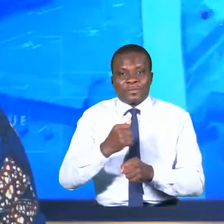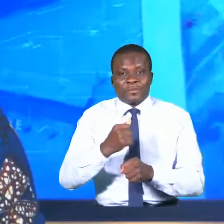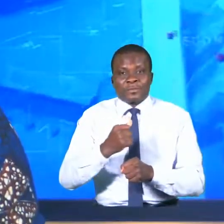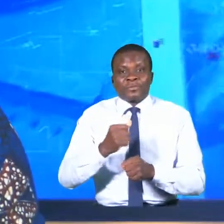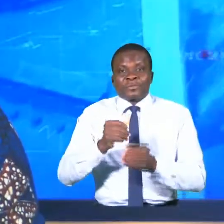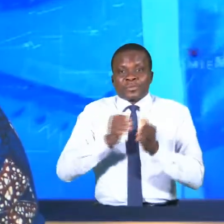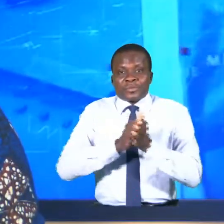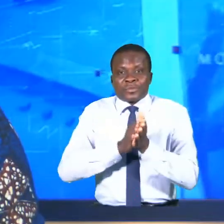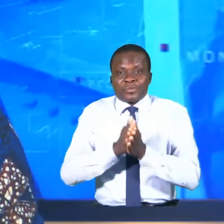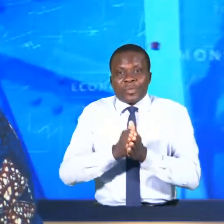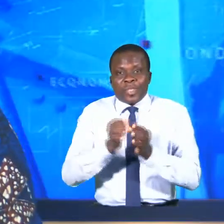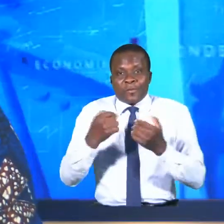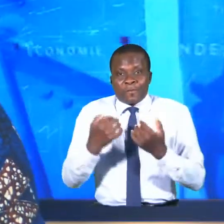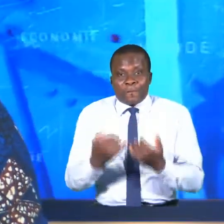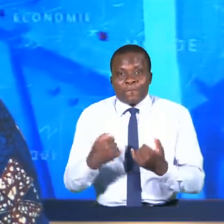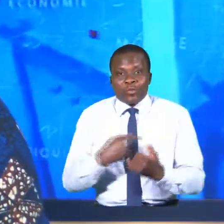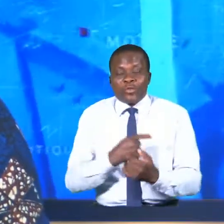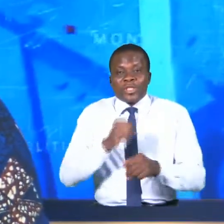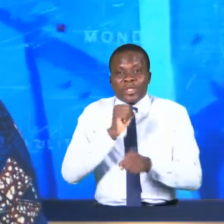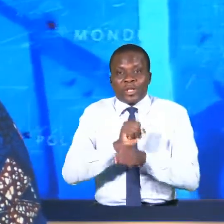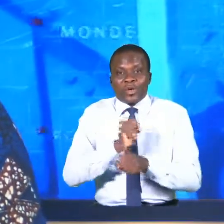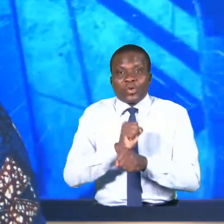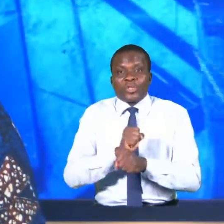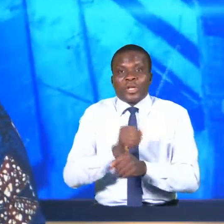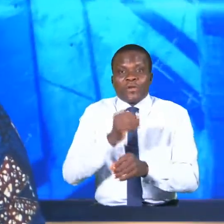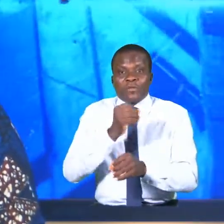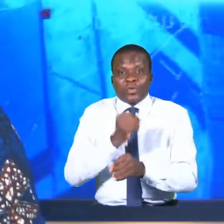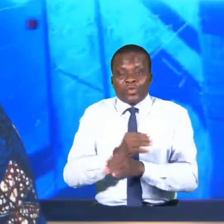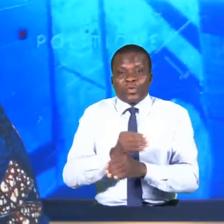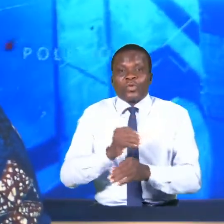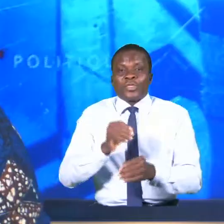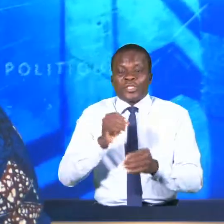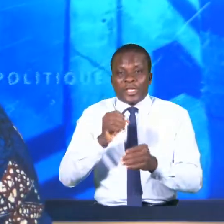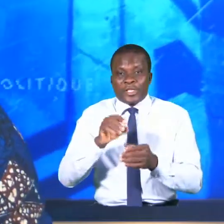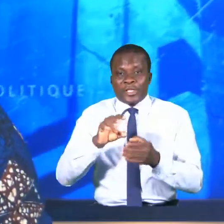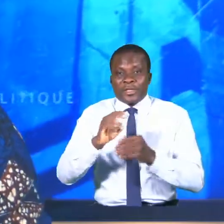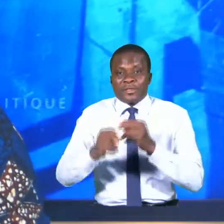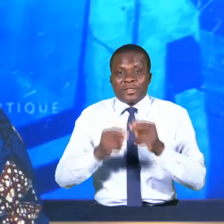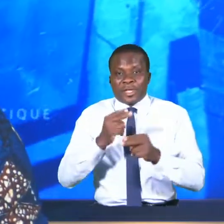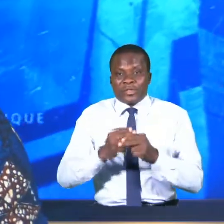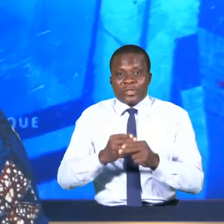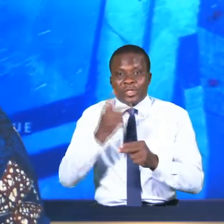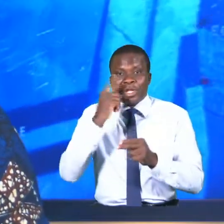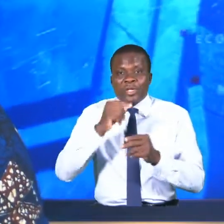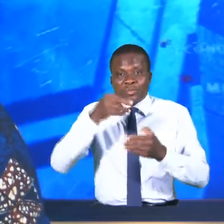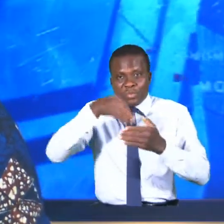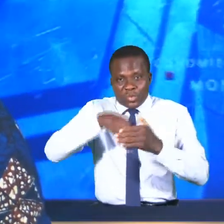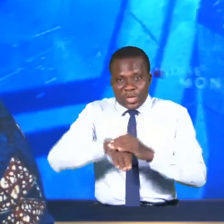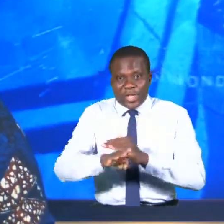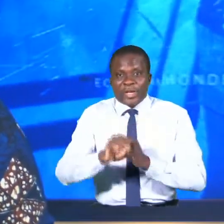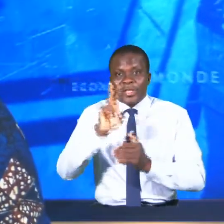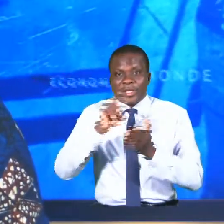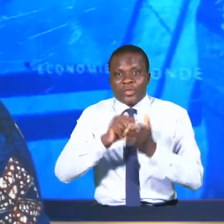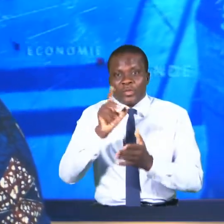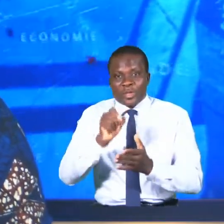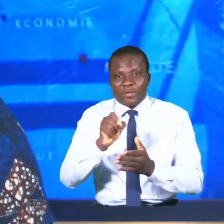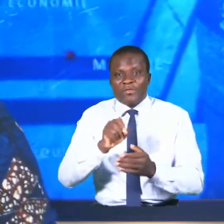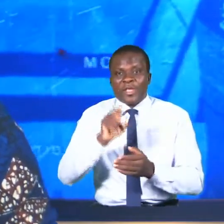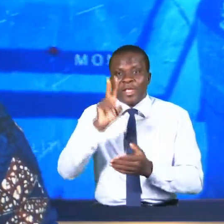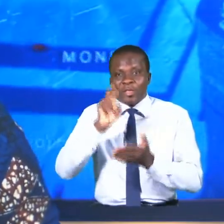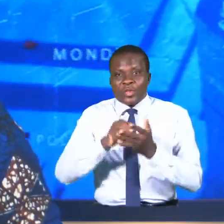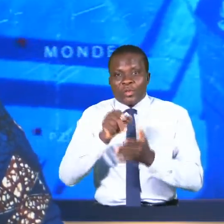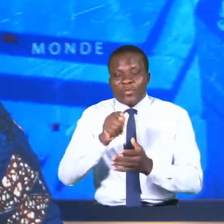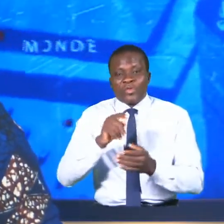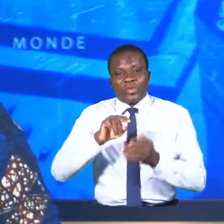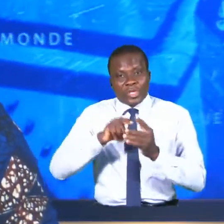Intéressons-nous à présent aux travaux du Conseil consultatif national pour la rentrée 2020-2021, qui ont